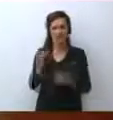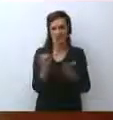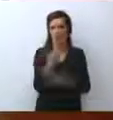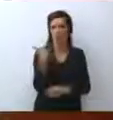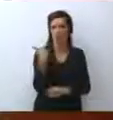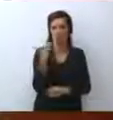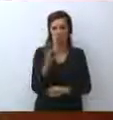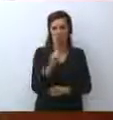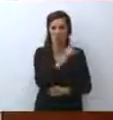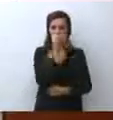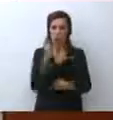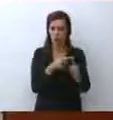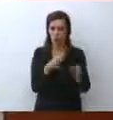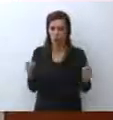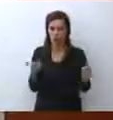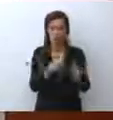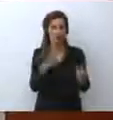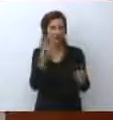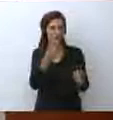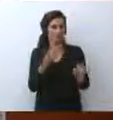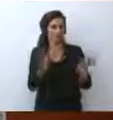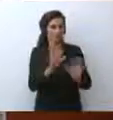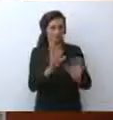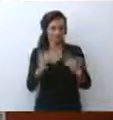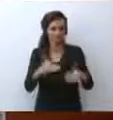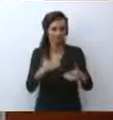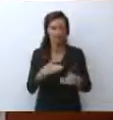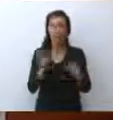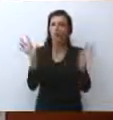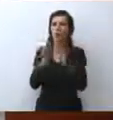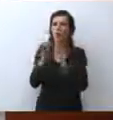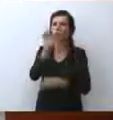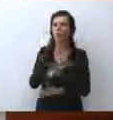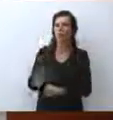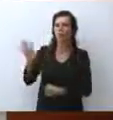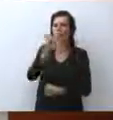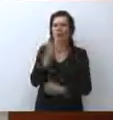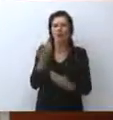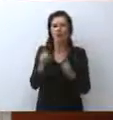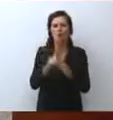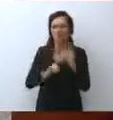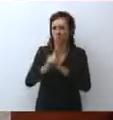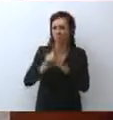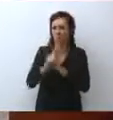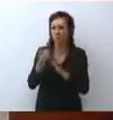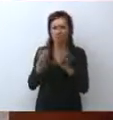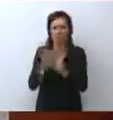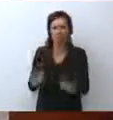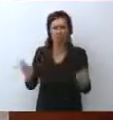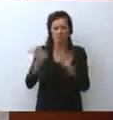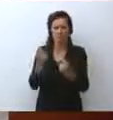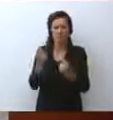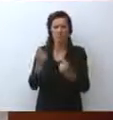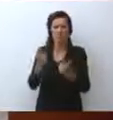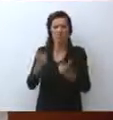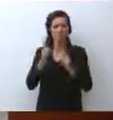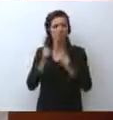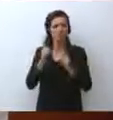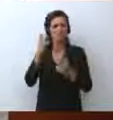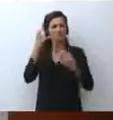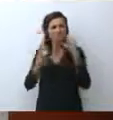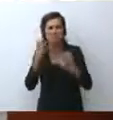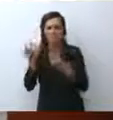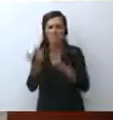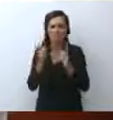'Afghanistan di questi giorni, è di un'Unione Europea inconcludente e cacofonica. Volevo semplicemente chiederle se l'incontro di questa sera con il